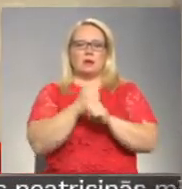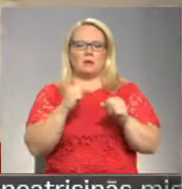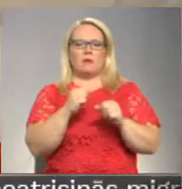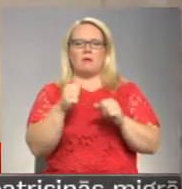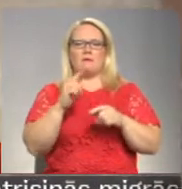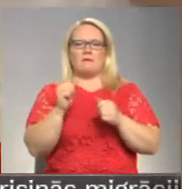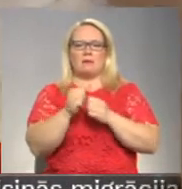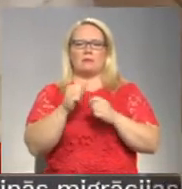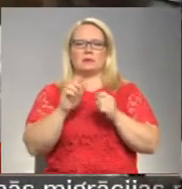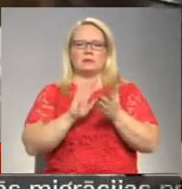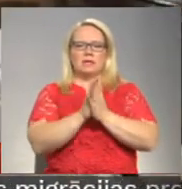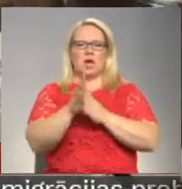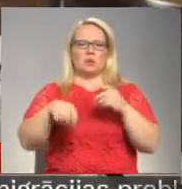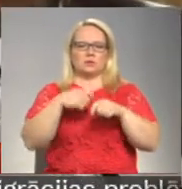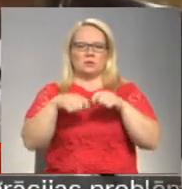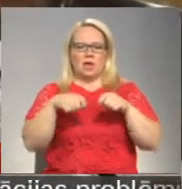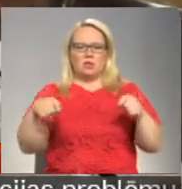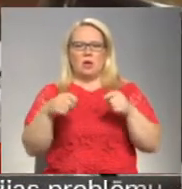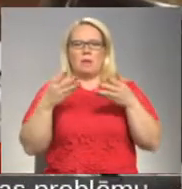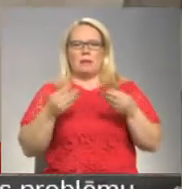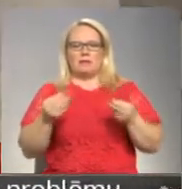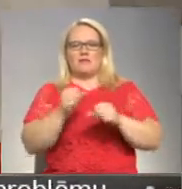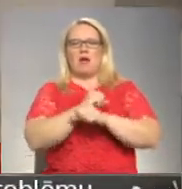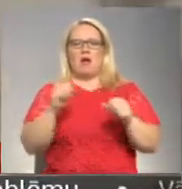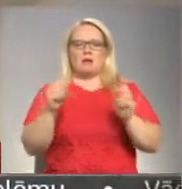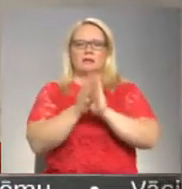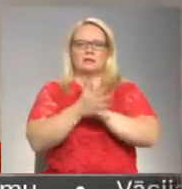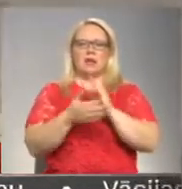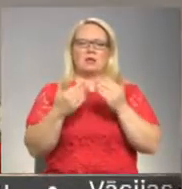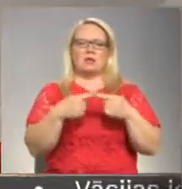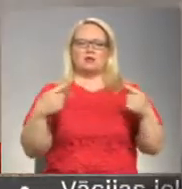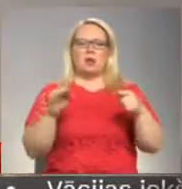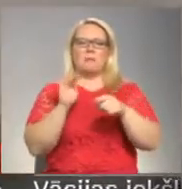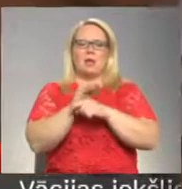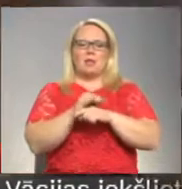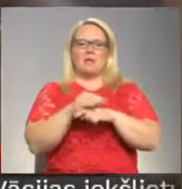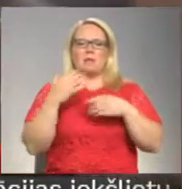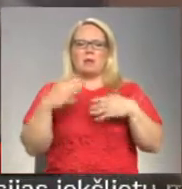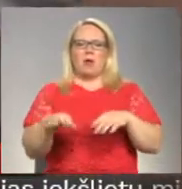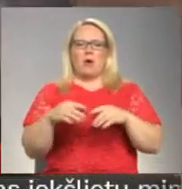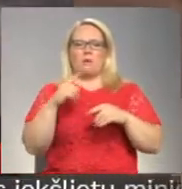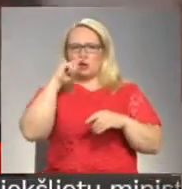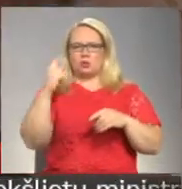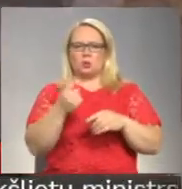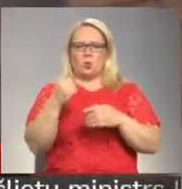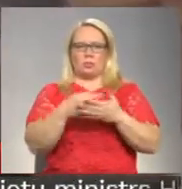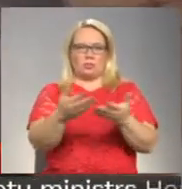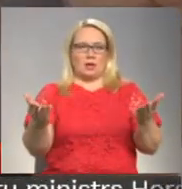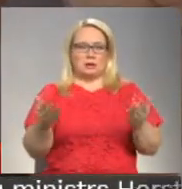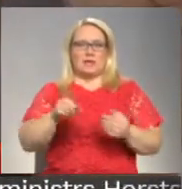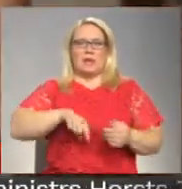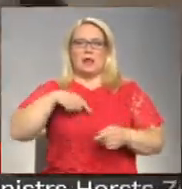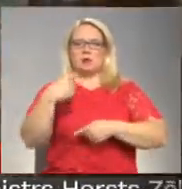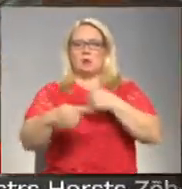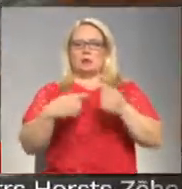nemitīgi sienot sierus. Mīkstaisie bātrais sierus ar dažādām piedavām galdā liekams jau pēc stundas. Ilgāks process